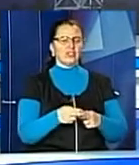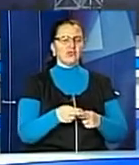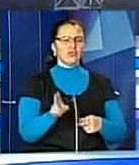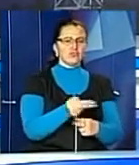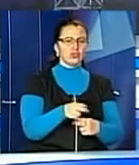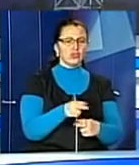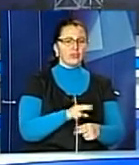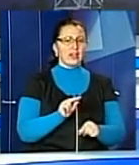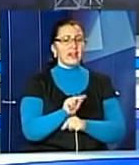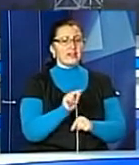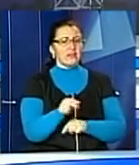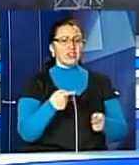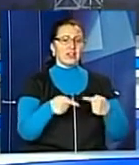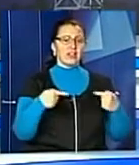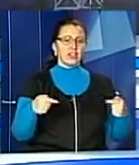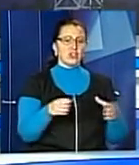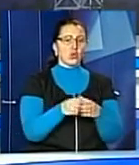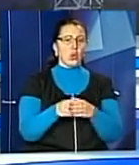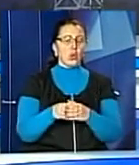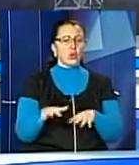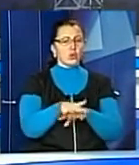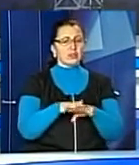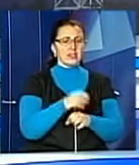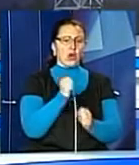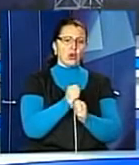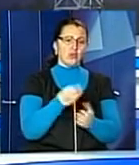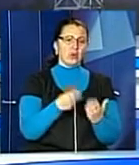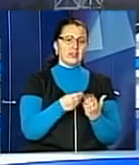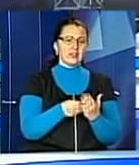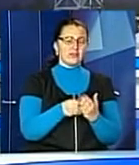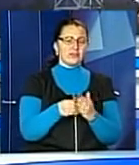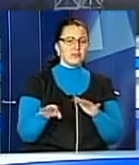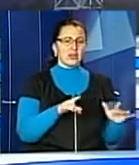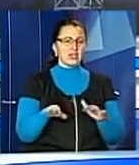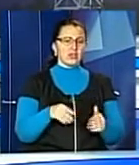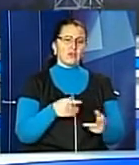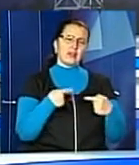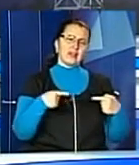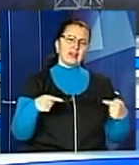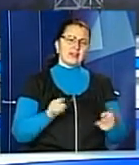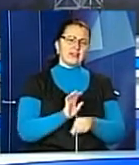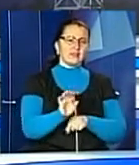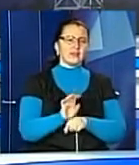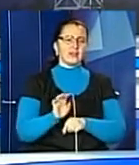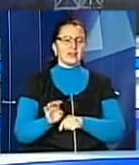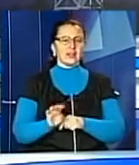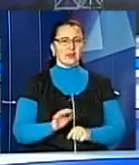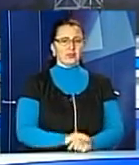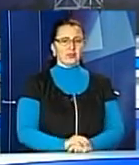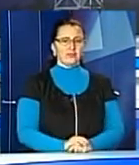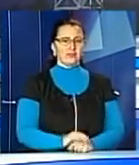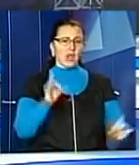навчання для різних груп населення, роботу з бізнесом та економічні стимули. Увімкнуть